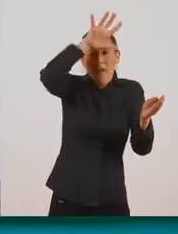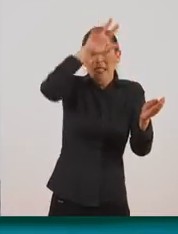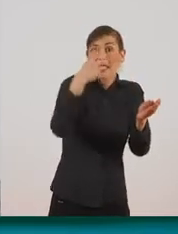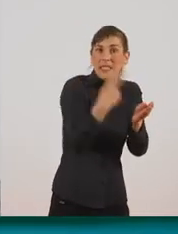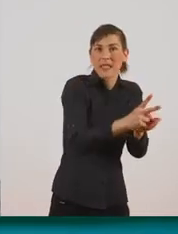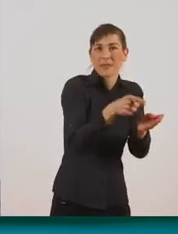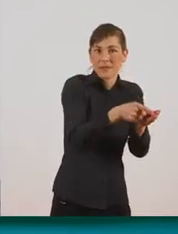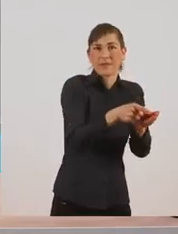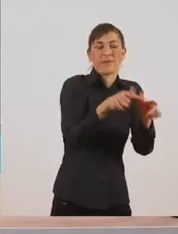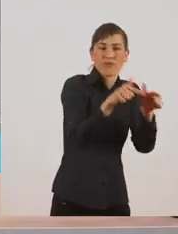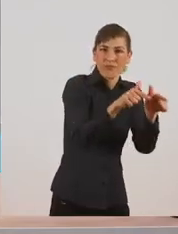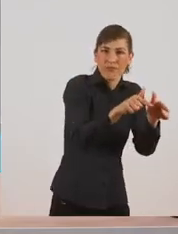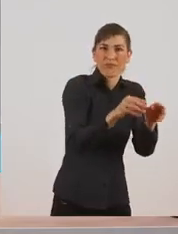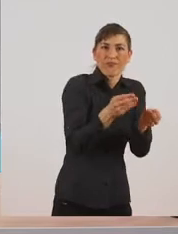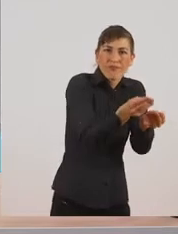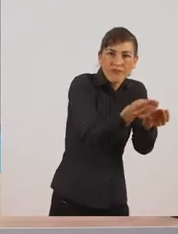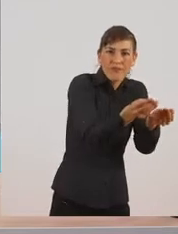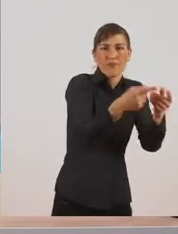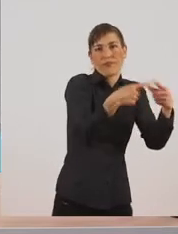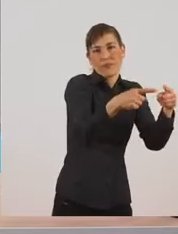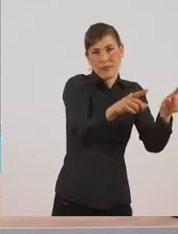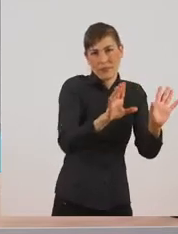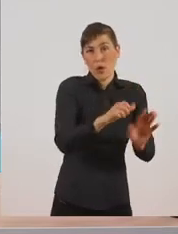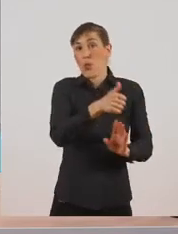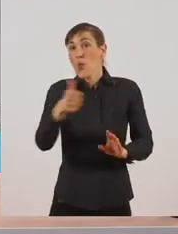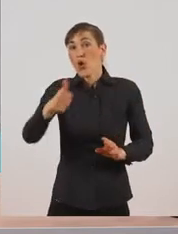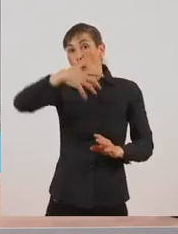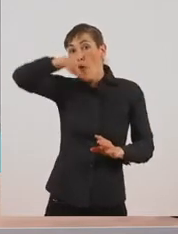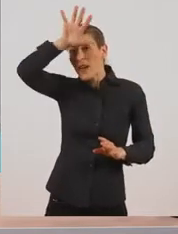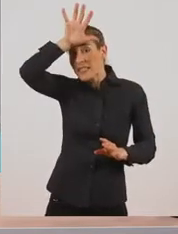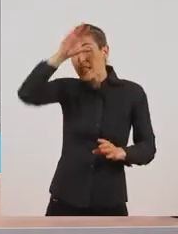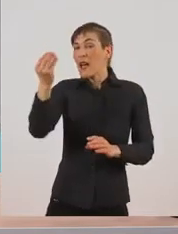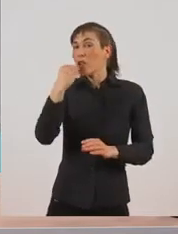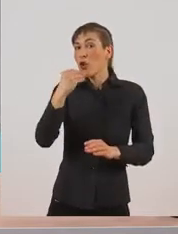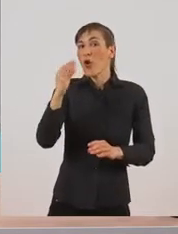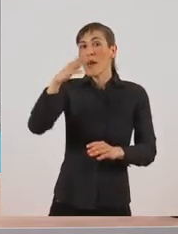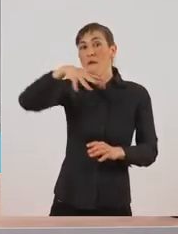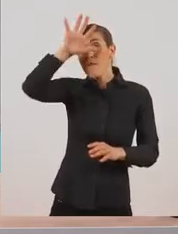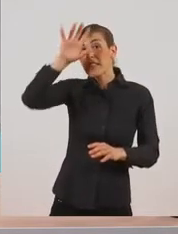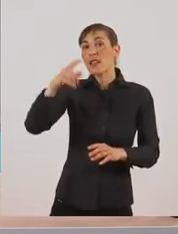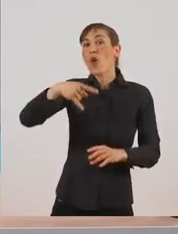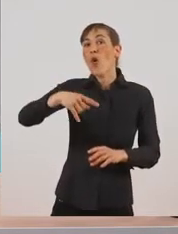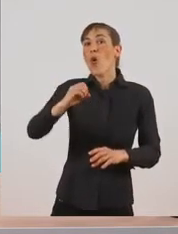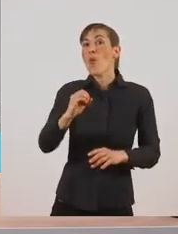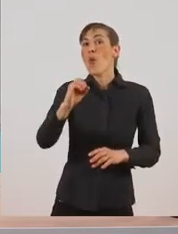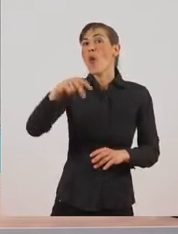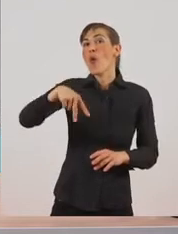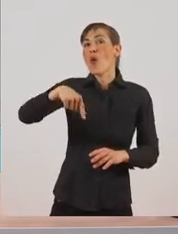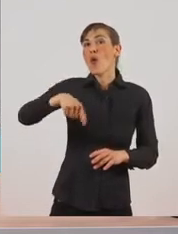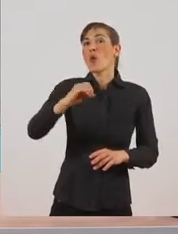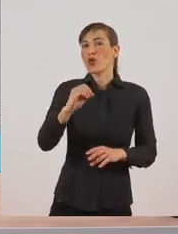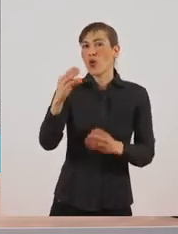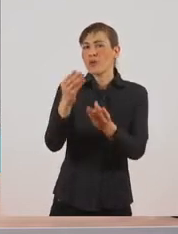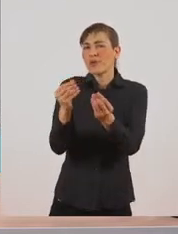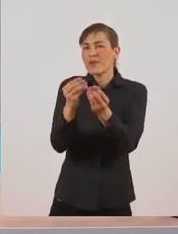βασιλικό πολτό. Μόνο η βασίλισσα τρέφεται με βασιλικό πολτό και οι υπόλοιπες μέλισσες τρέφονται με τη γύρη των